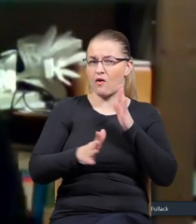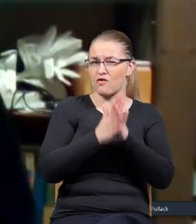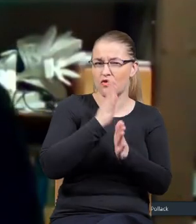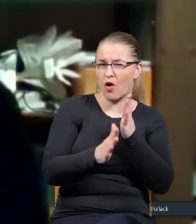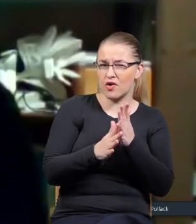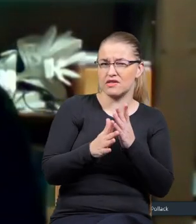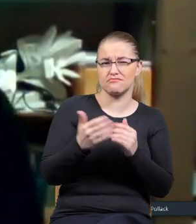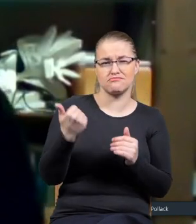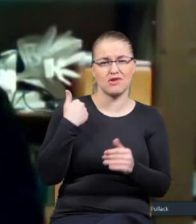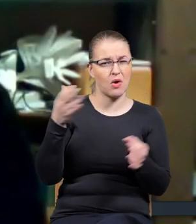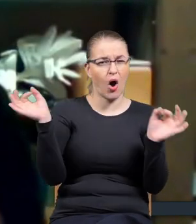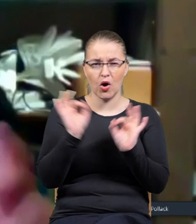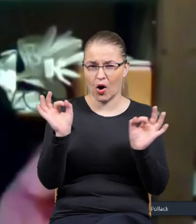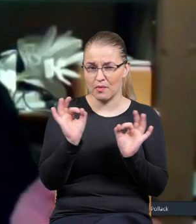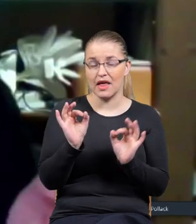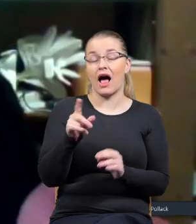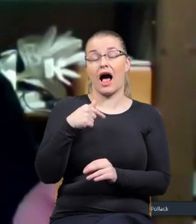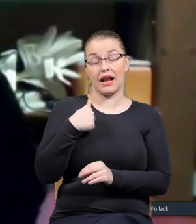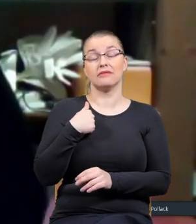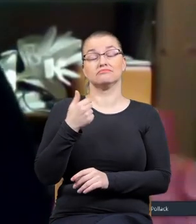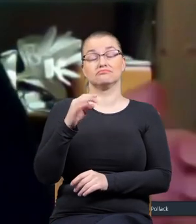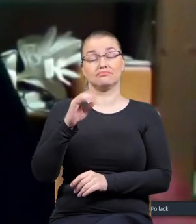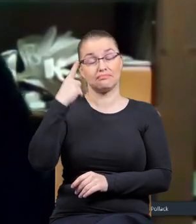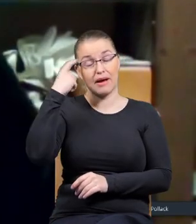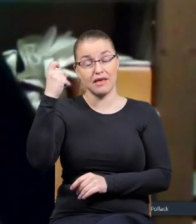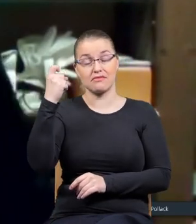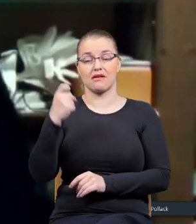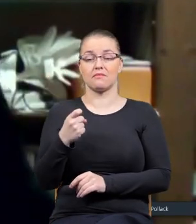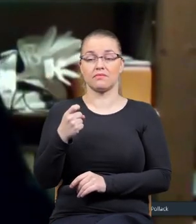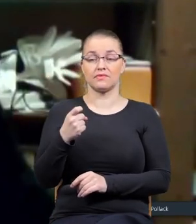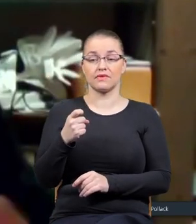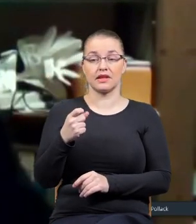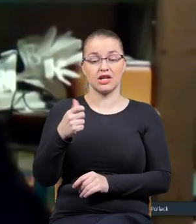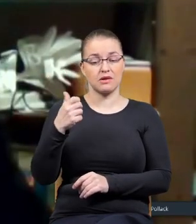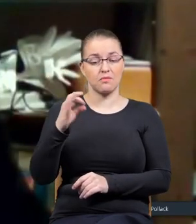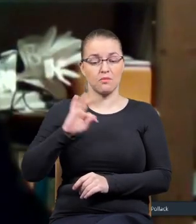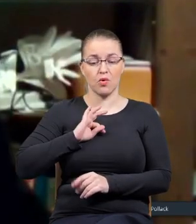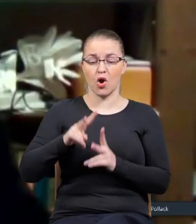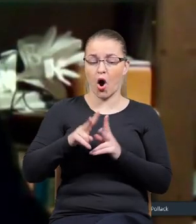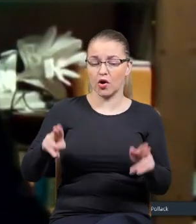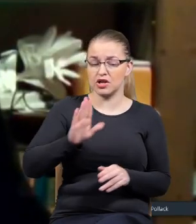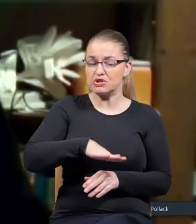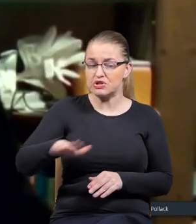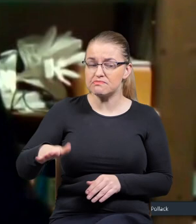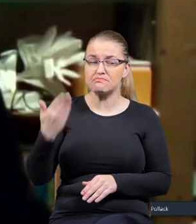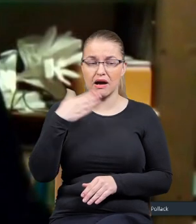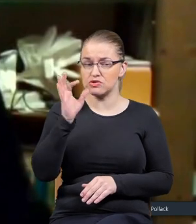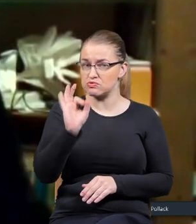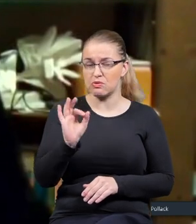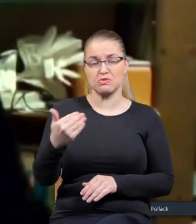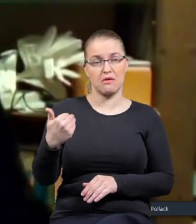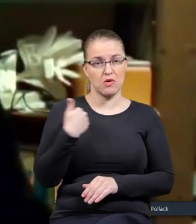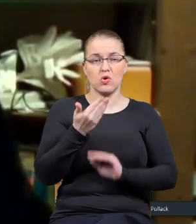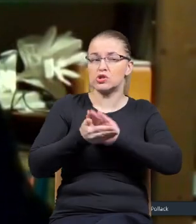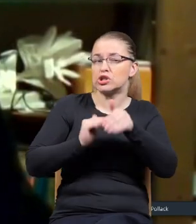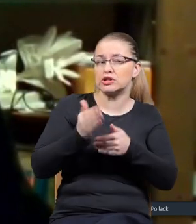bardzo tragiczne dla nas, ale jednak pamiętam dziedziństwo bardzo dobrze i bardzo byłem szczęśliwy